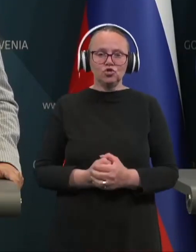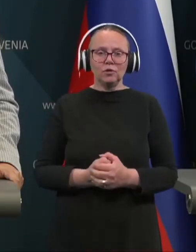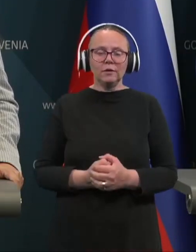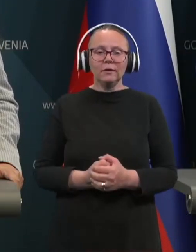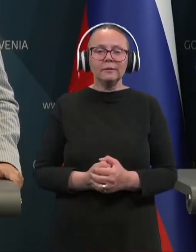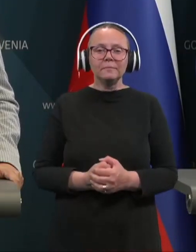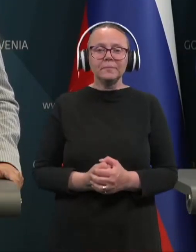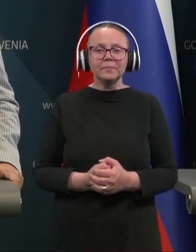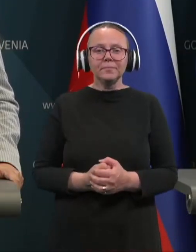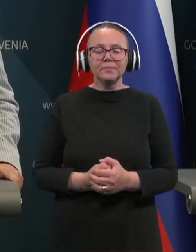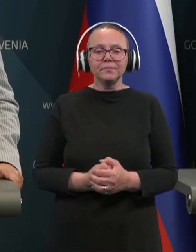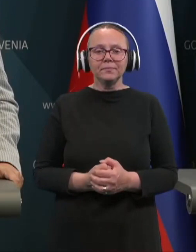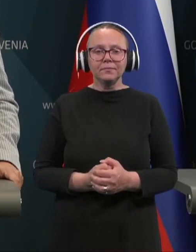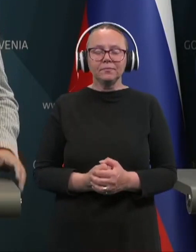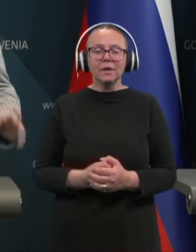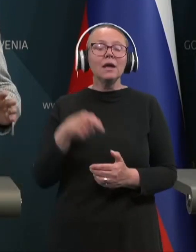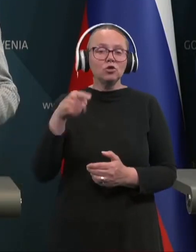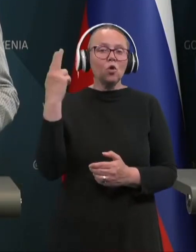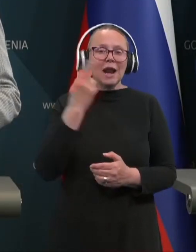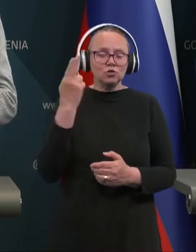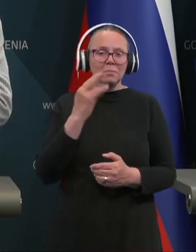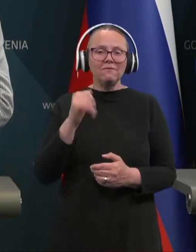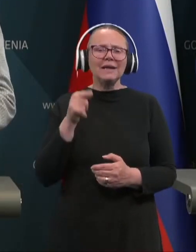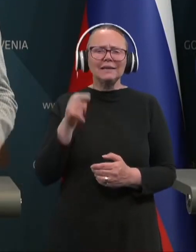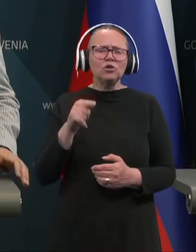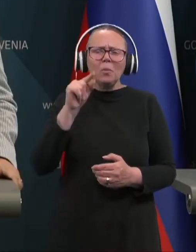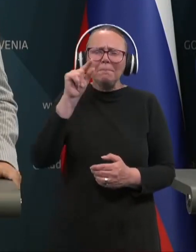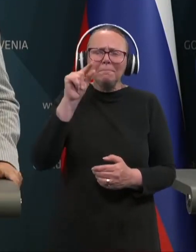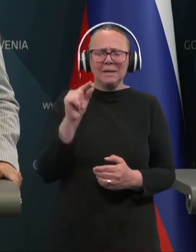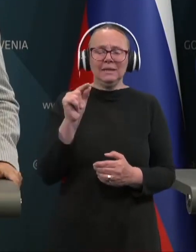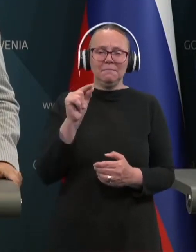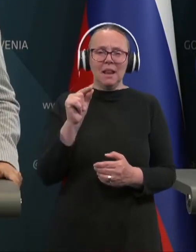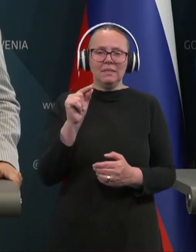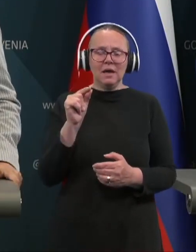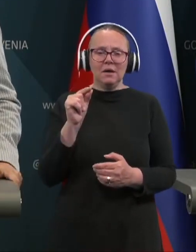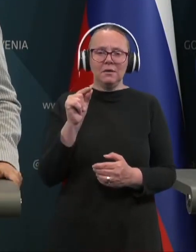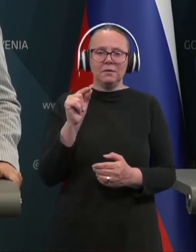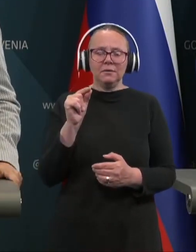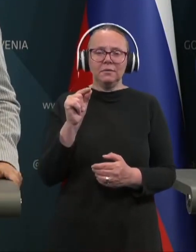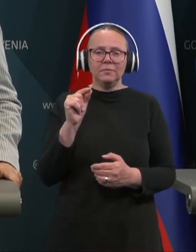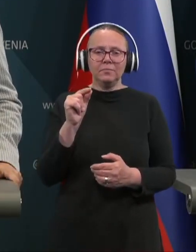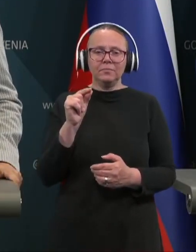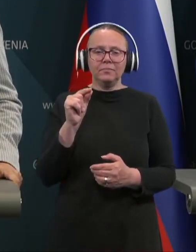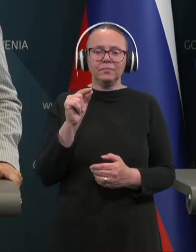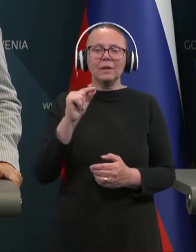je seveda to razumevanje, da je to tista minimalna, minimalni